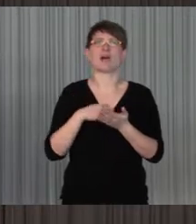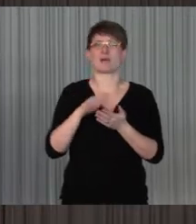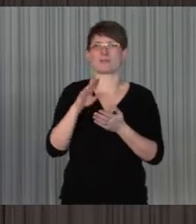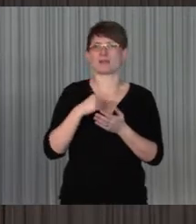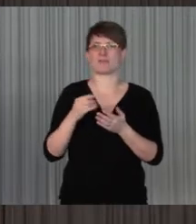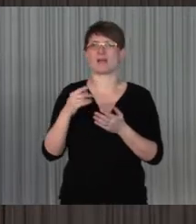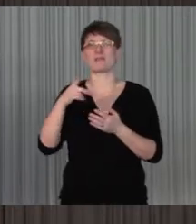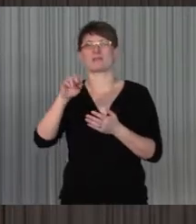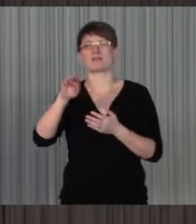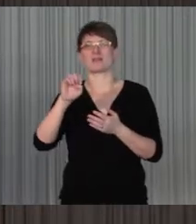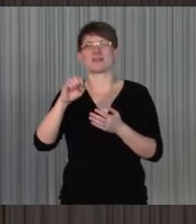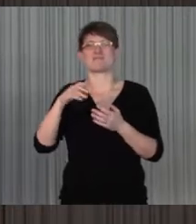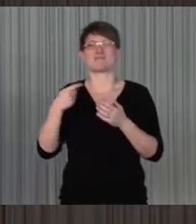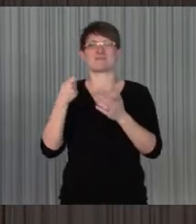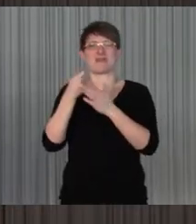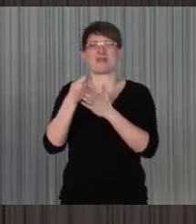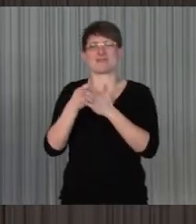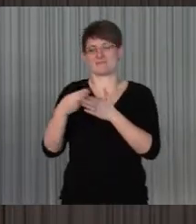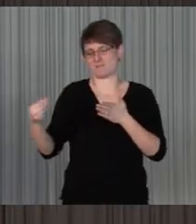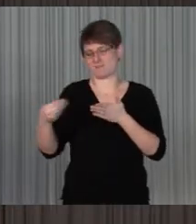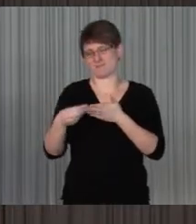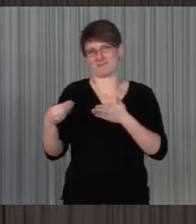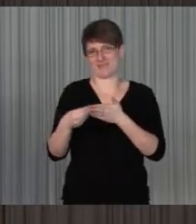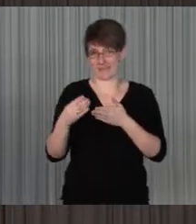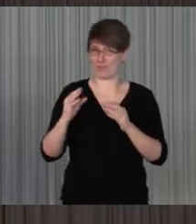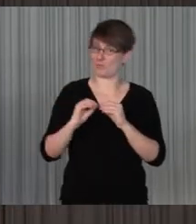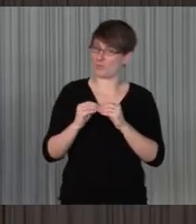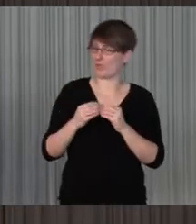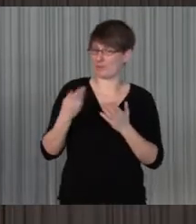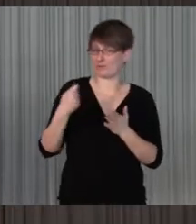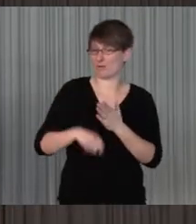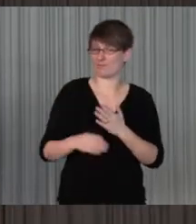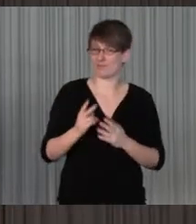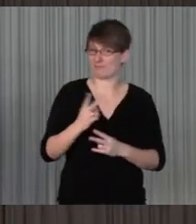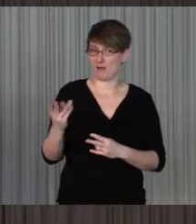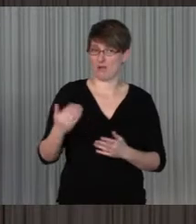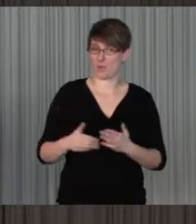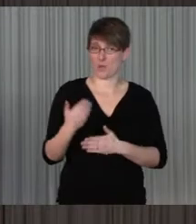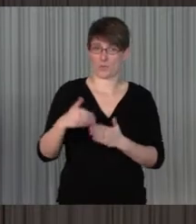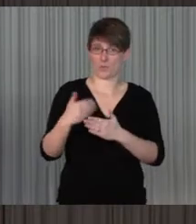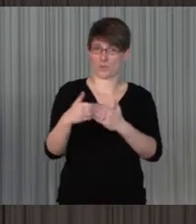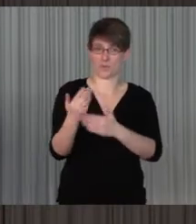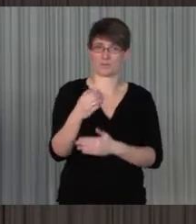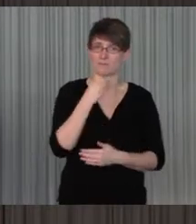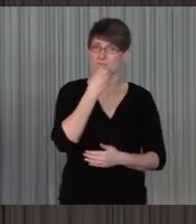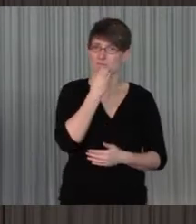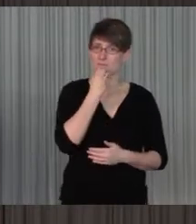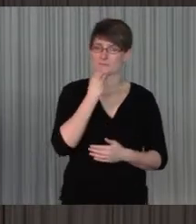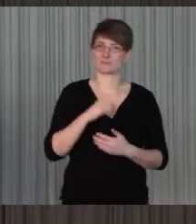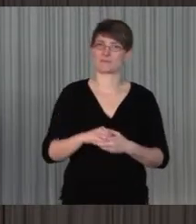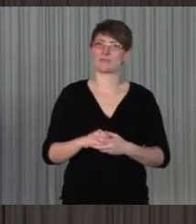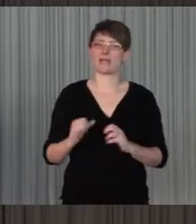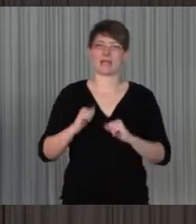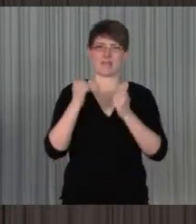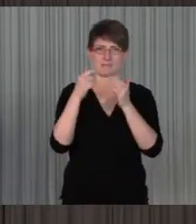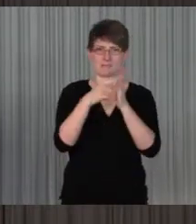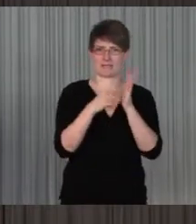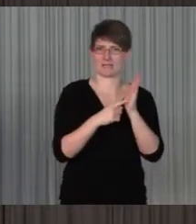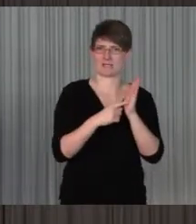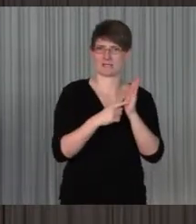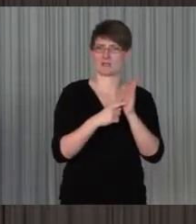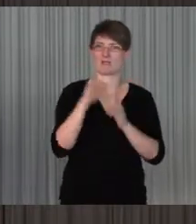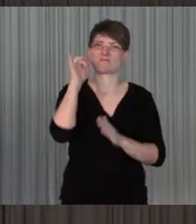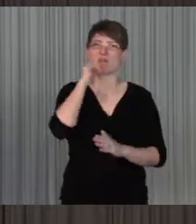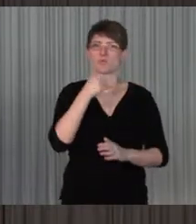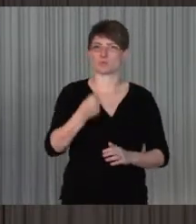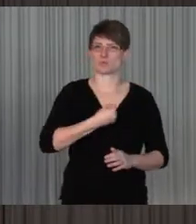-Karte dazu zu finanzieren kann durchaus auch schon mal ein Problem werden. Dazu gehören die Lebensbedingungen dazu, da hat Frau Zorn